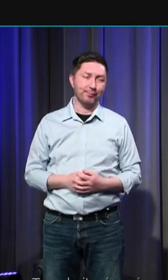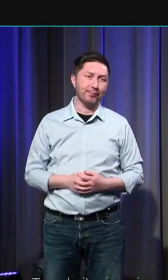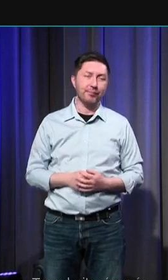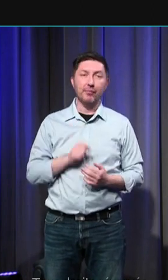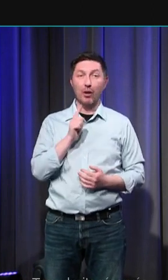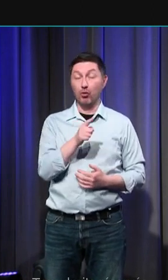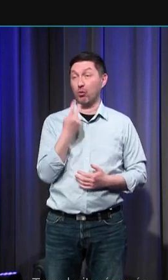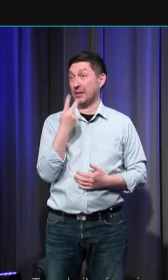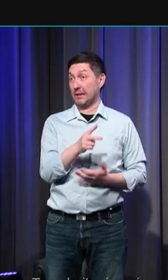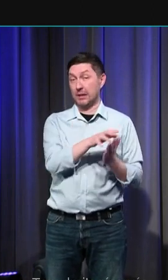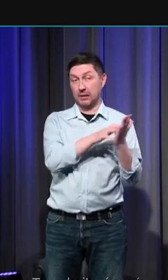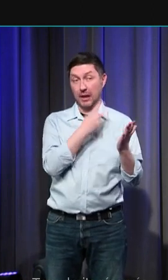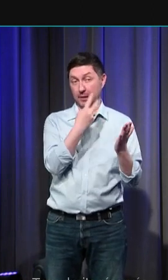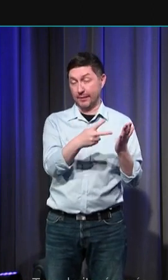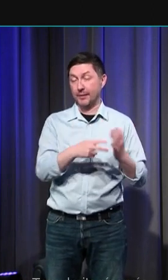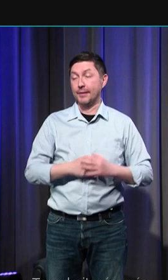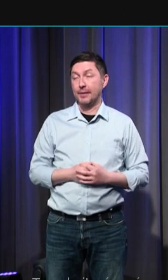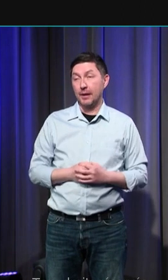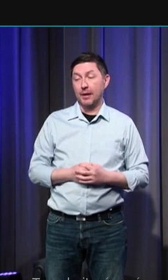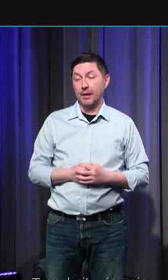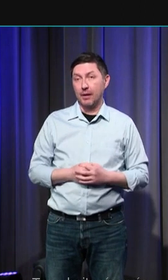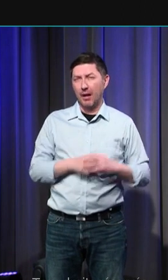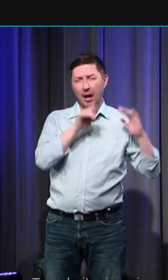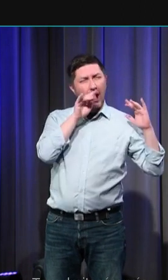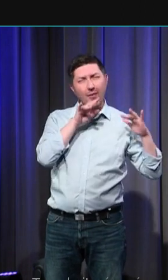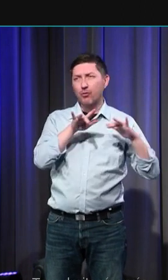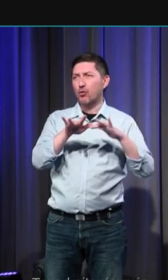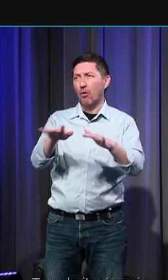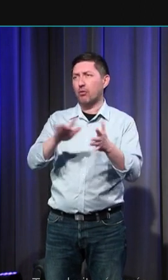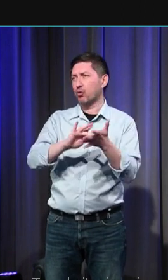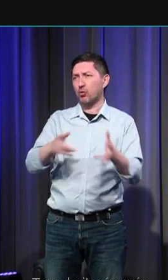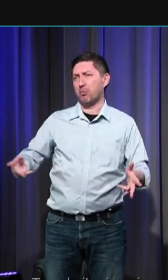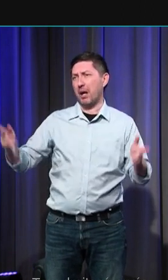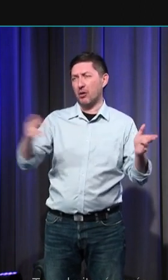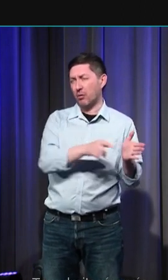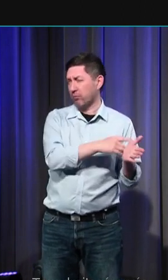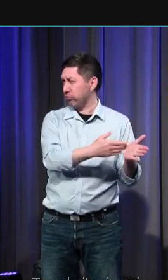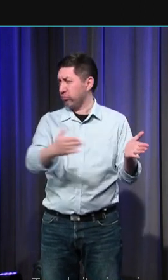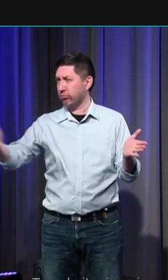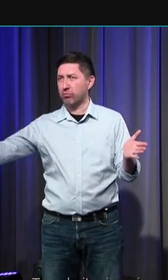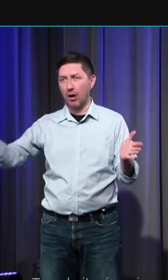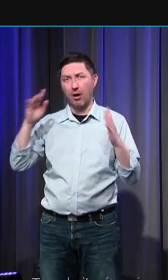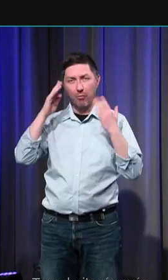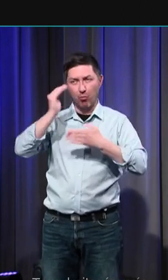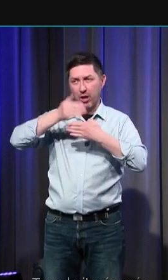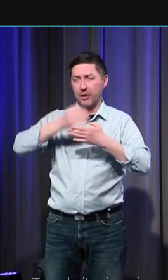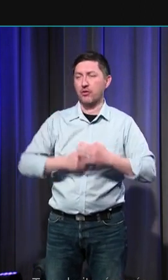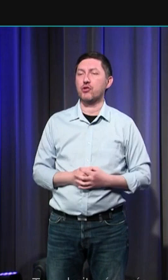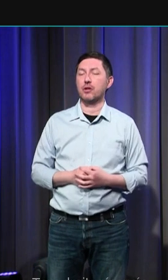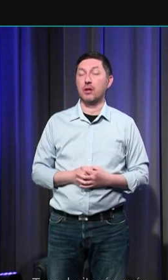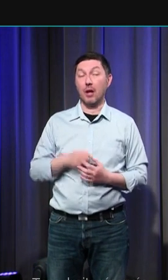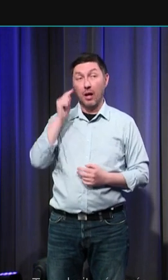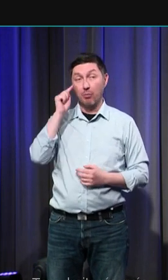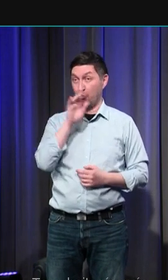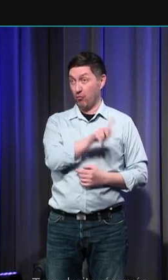de saint Augustin va exercer une grande influence sur toute la période. Or, pour Augustin, les